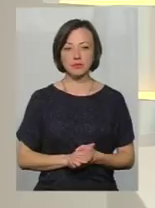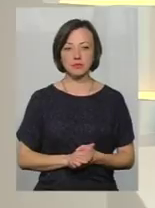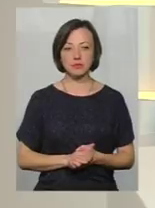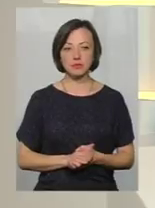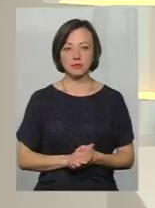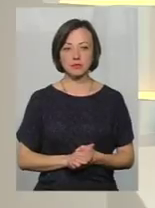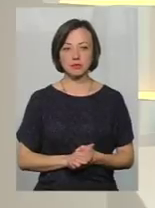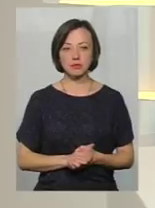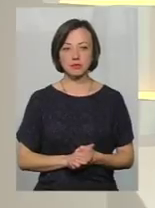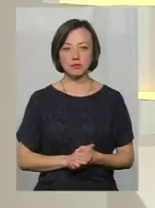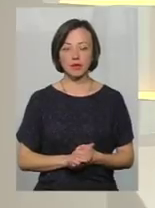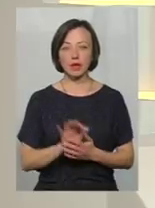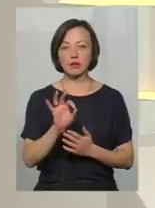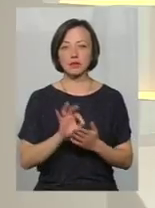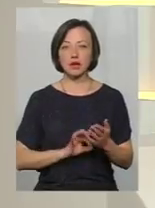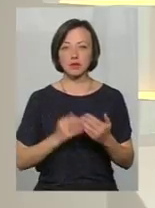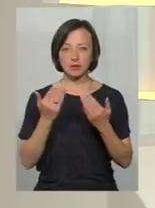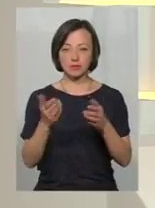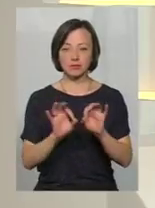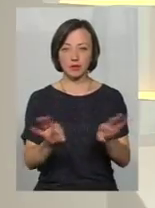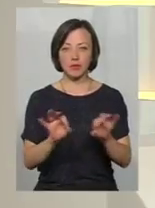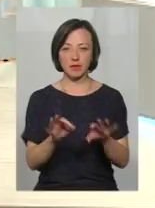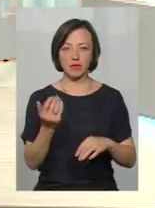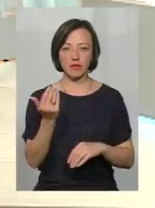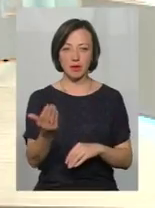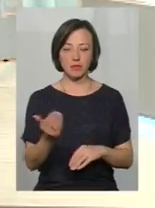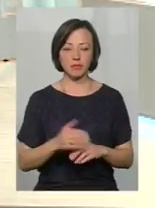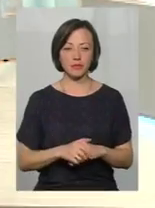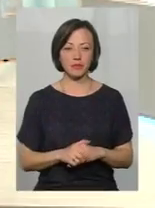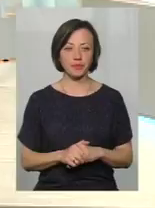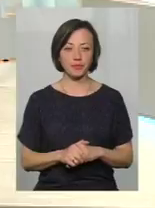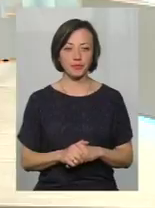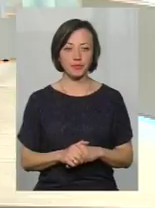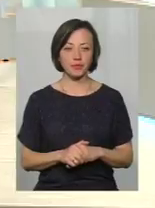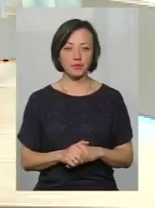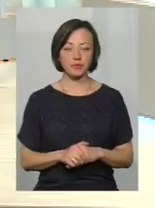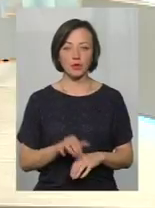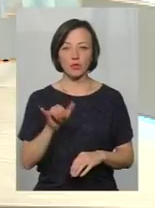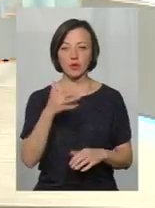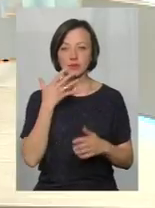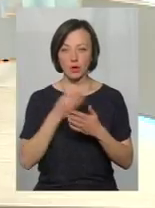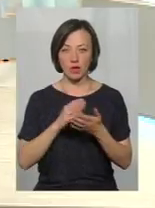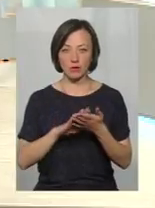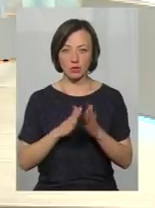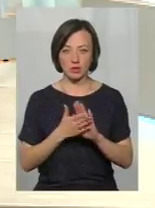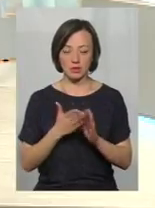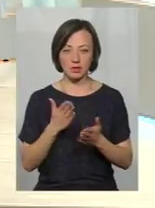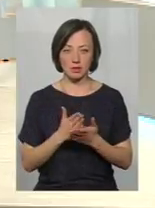Пане Романте, зразу хочу дати слово для коментаря вам, оскільки у вас є своя позиція. Це